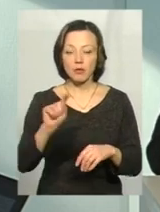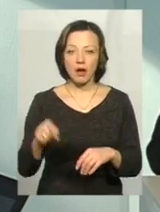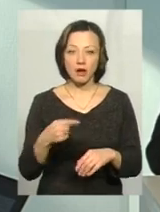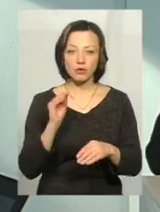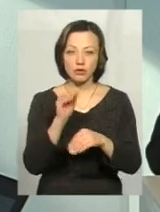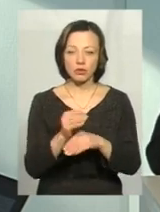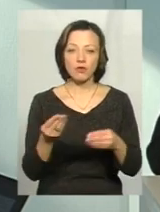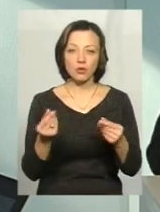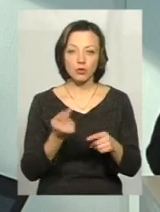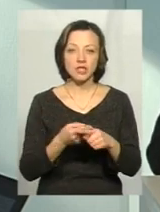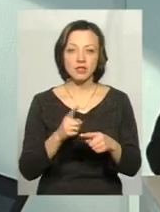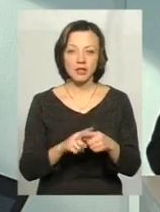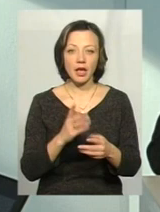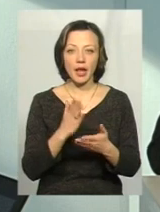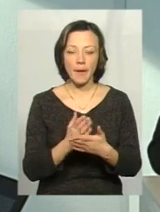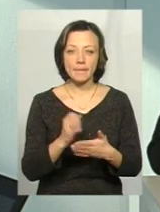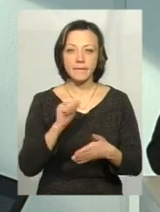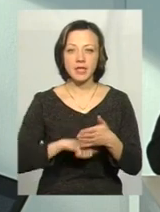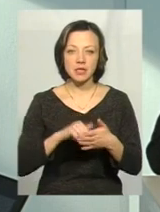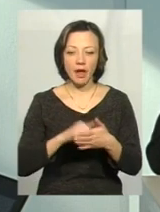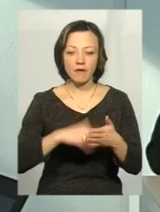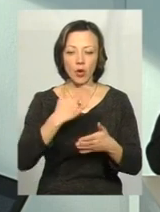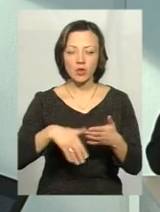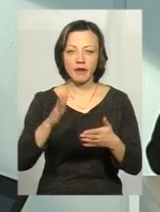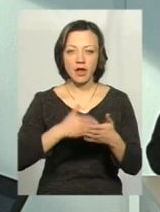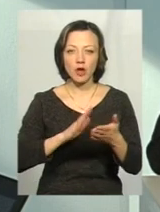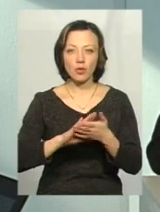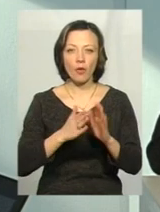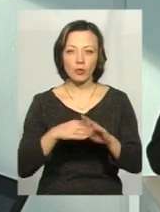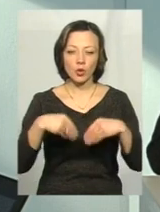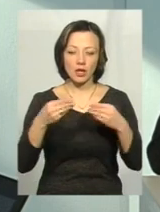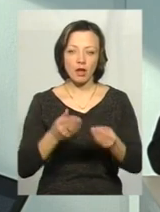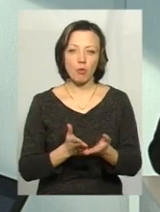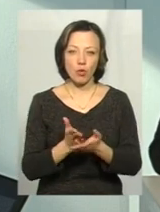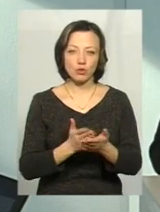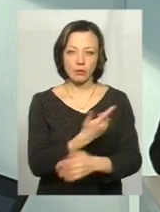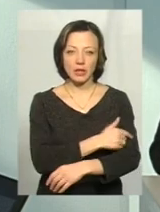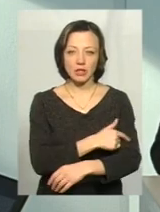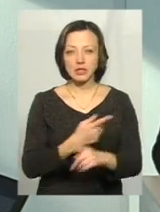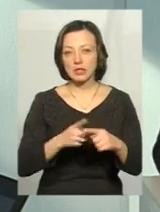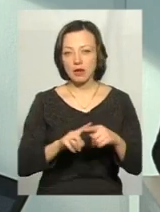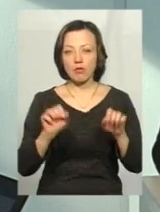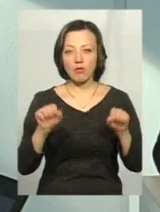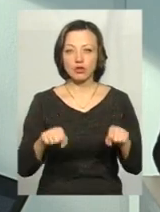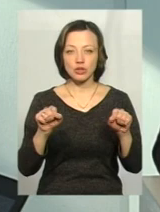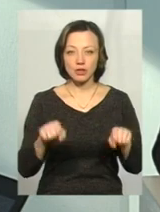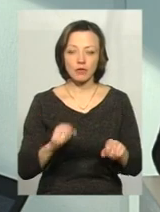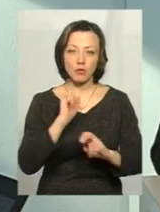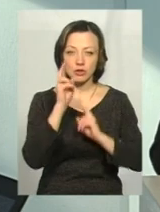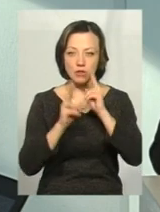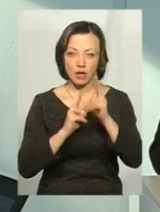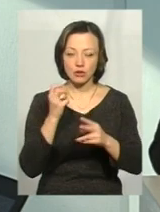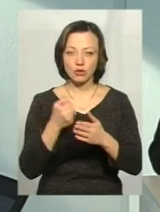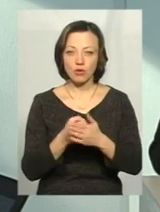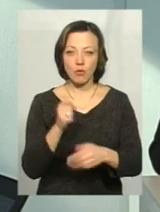додаткові кошти, це є підставою для розірвання договору про надання медичних послуг. І це можливо поскаржитись